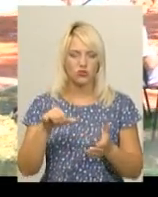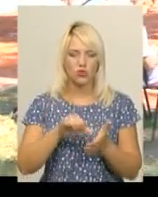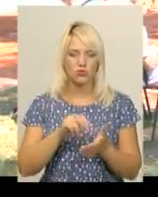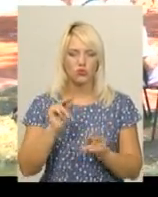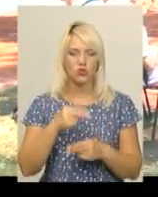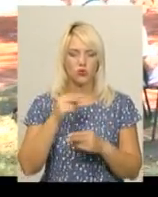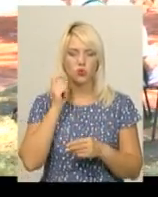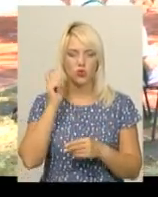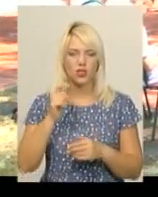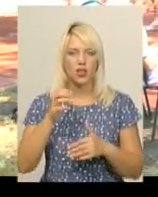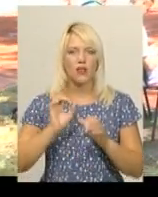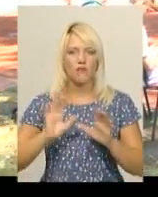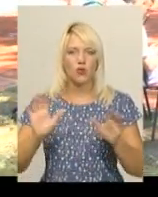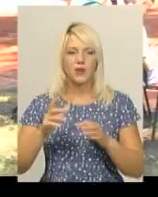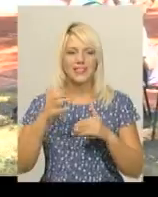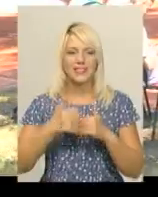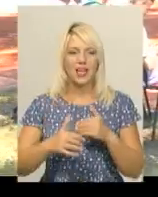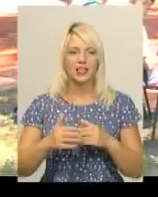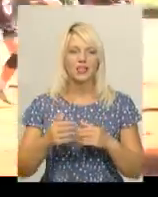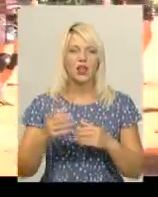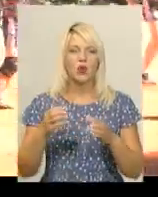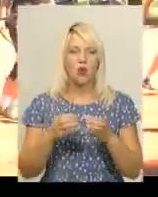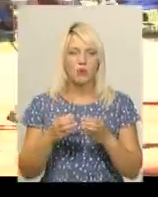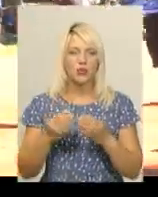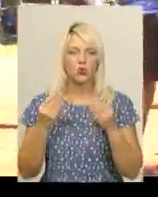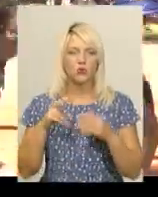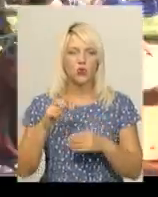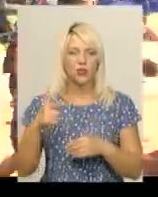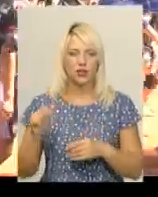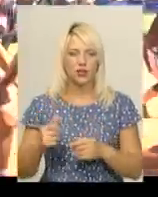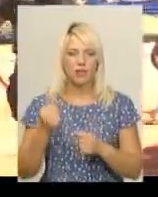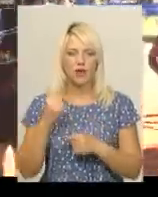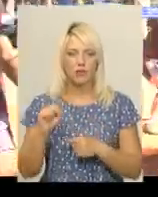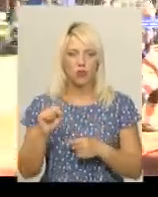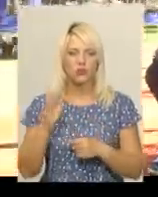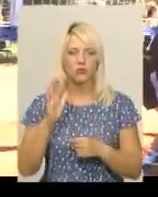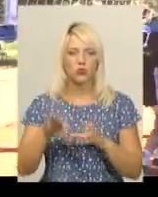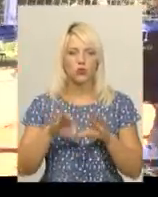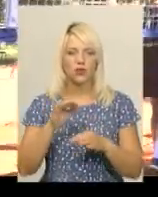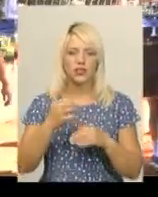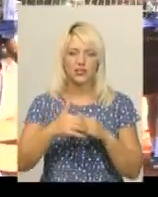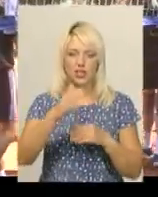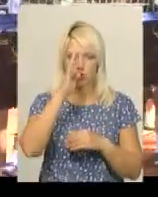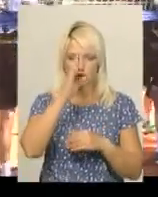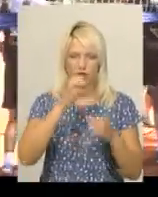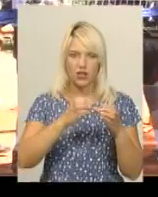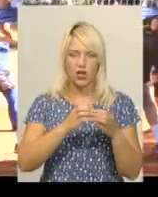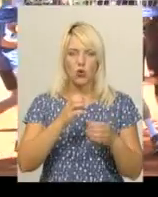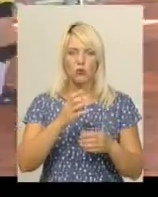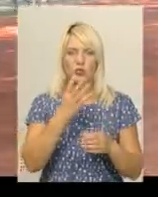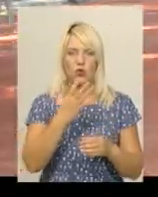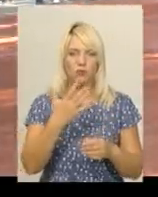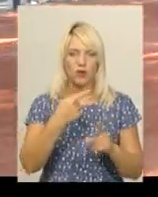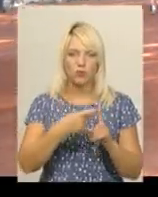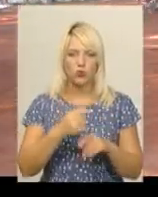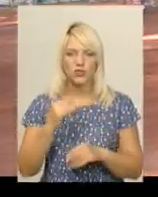України з волейболу серед команд Суперлігів». Переможці волейбольних змагань обиратимуть серед чоловіків вікової групи 45+,